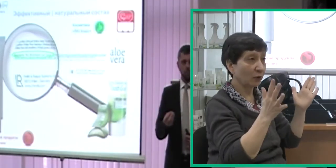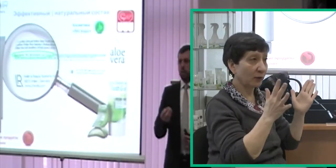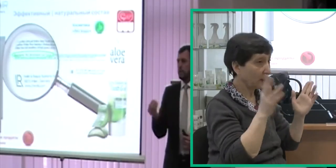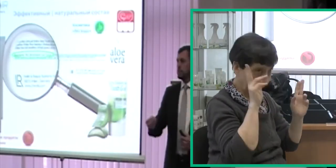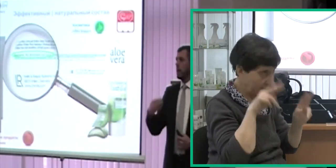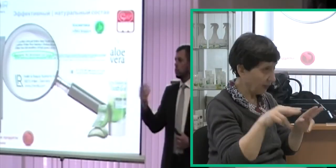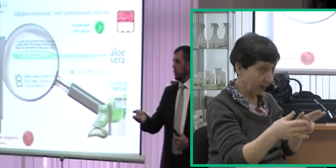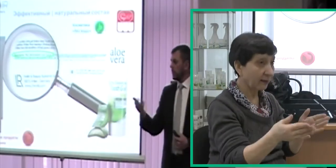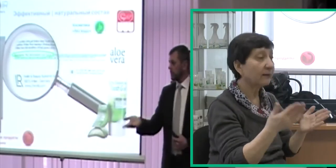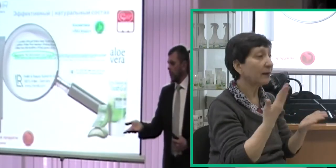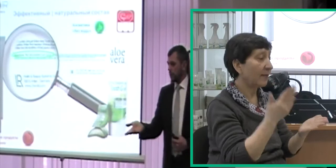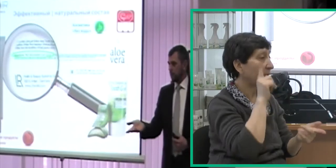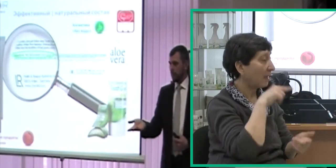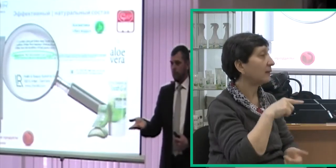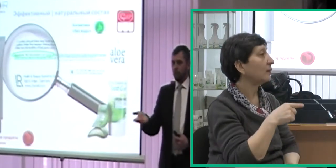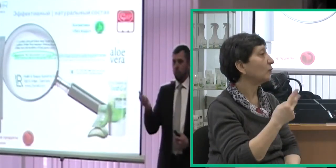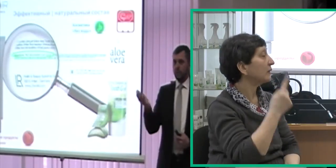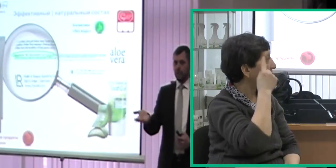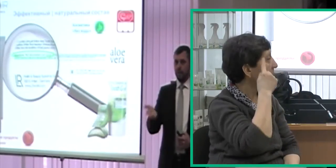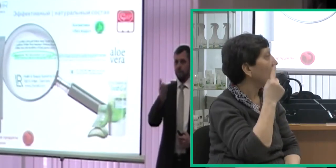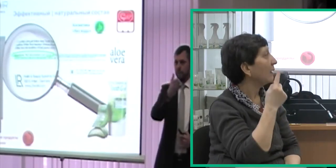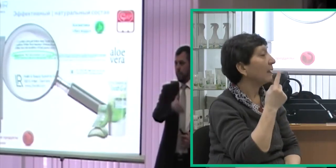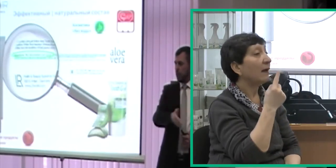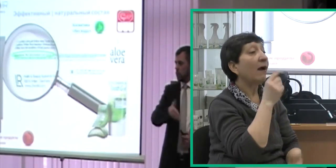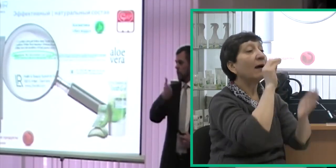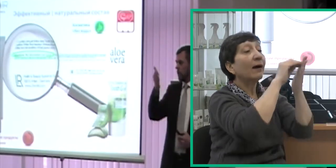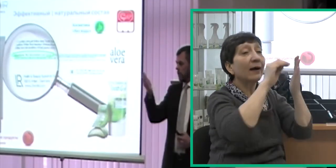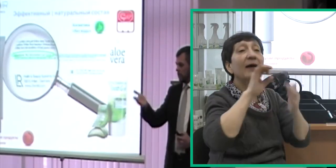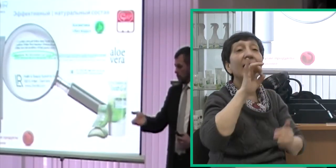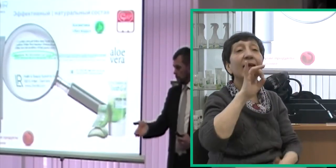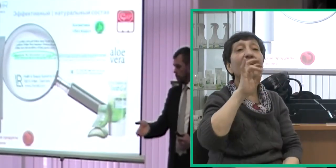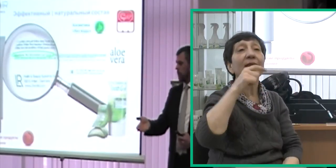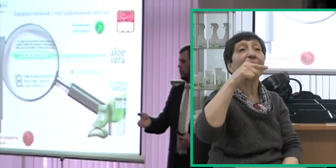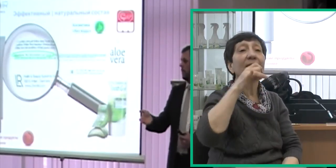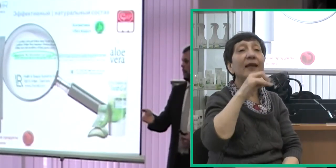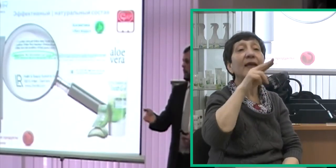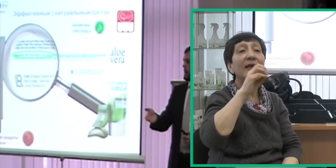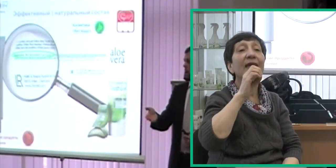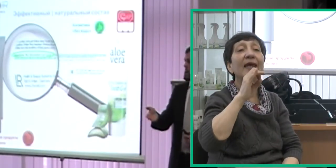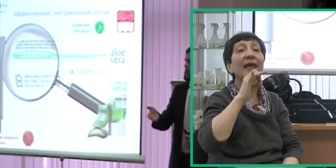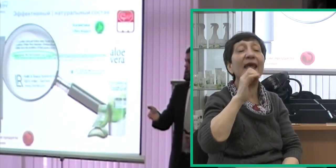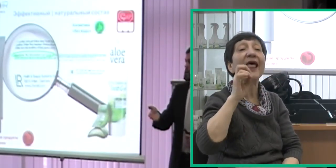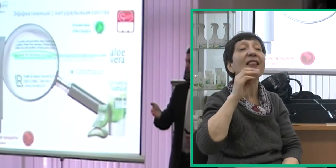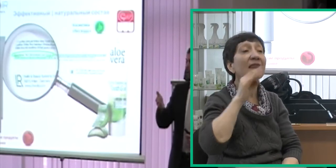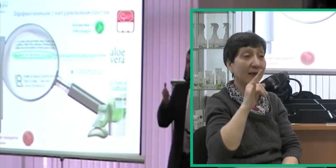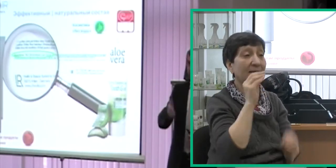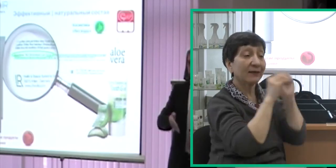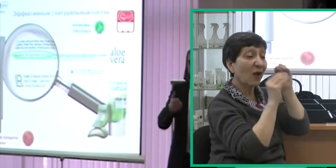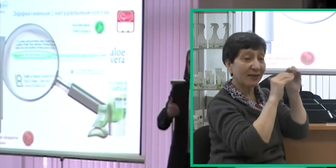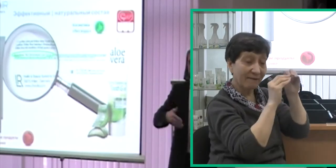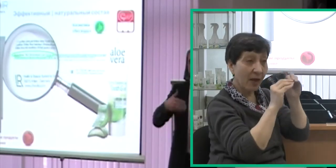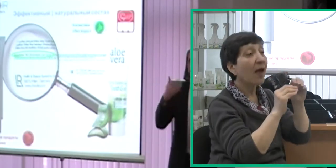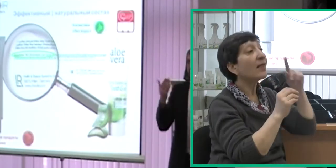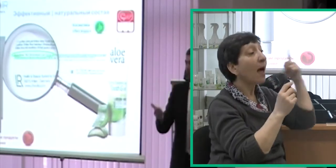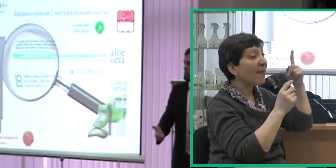Ну, если не знали, то теперь знайте, что всегда в перечне ингредиентов на